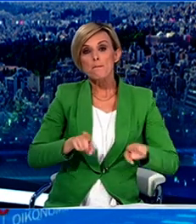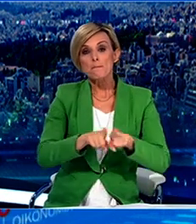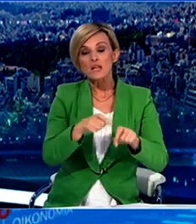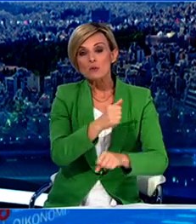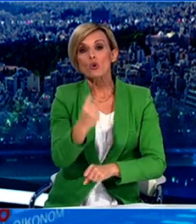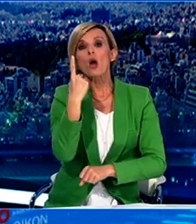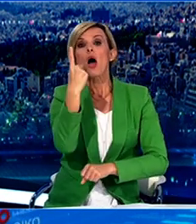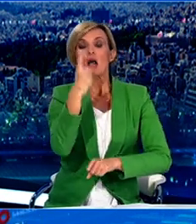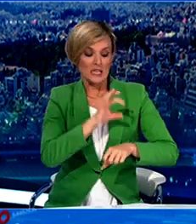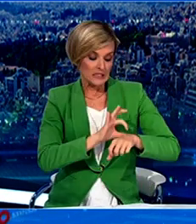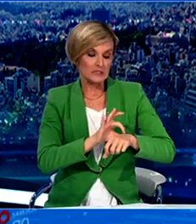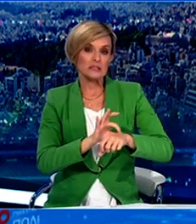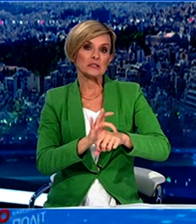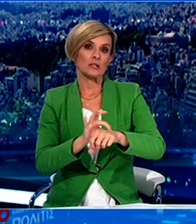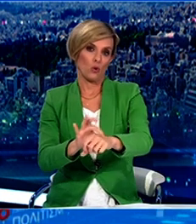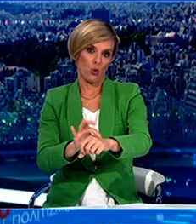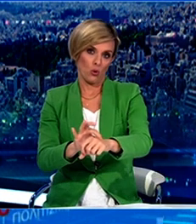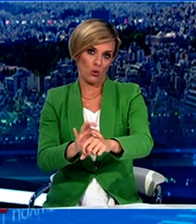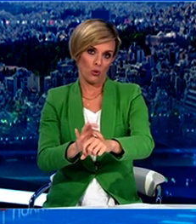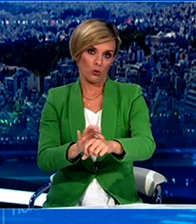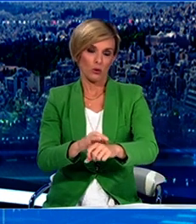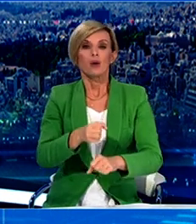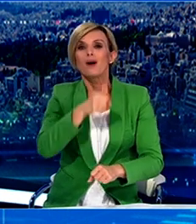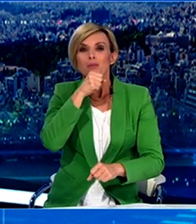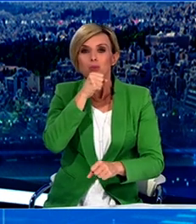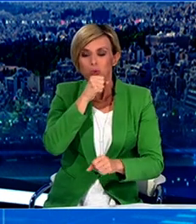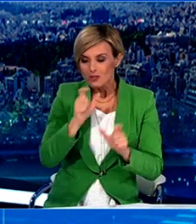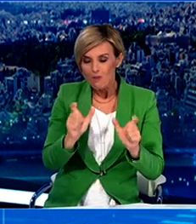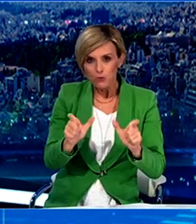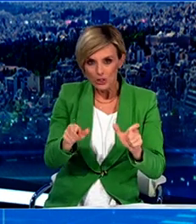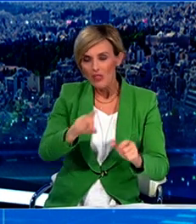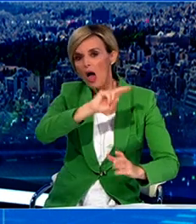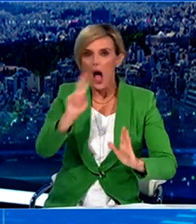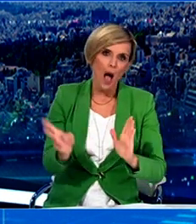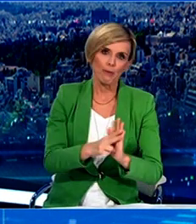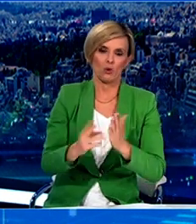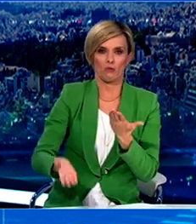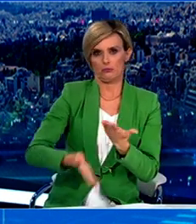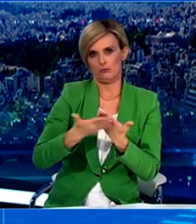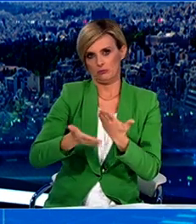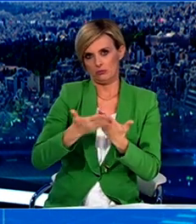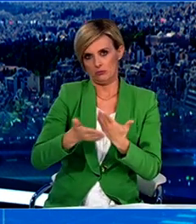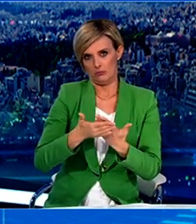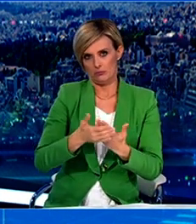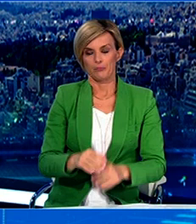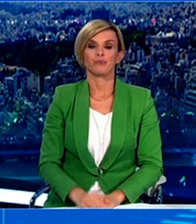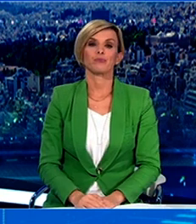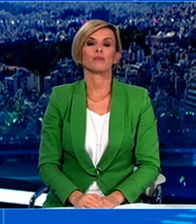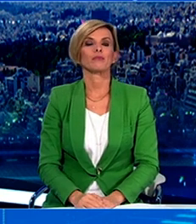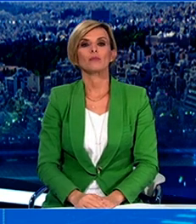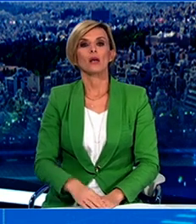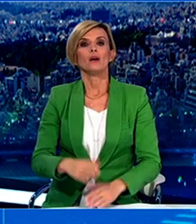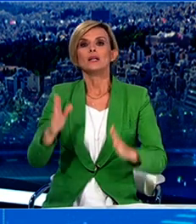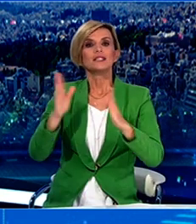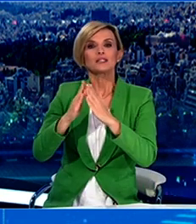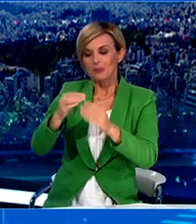συνεχίζει να ισχύει η αναστολή του επισκεπτηρίου σε δομές πρόνοιας όπως οι μονάδες φροντίδας ηλικιωμένων. Παραμένει επίσης υποχρεωτική τηλεργασία, σε